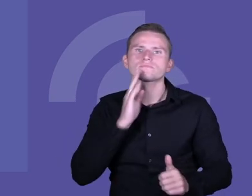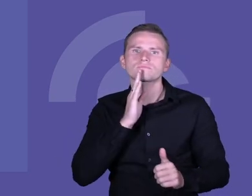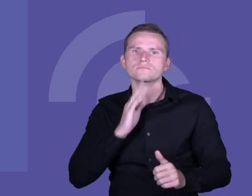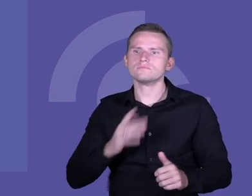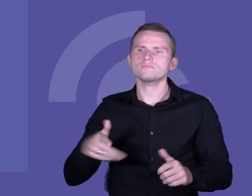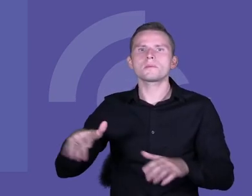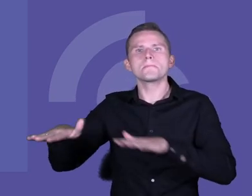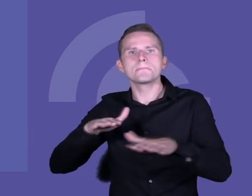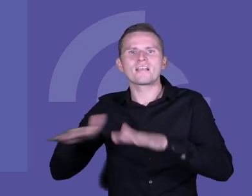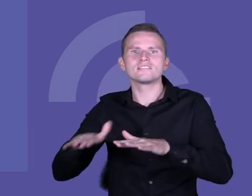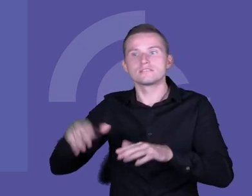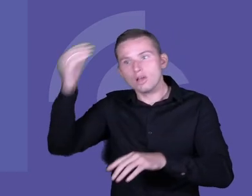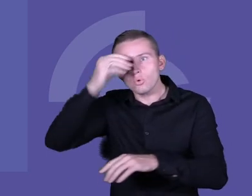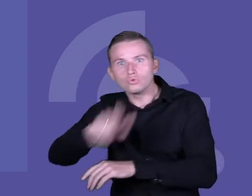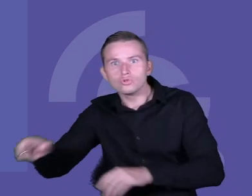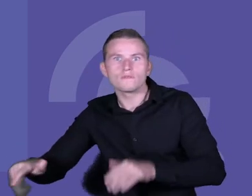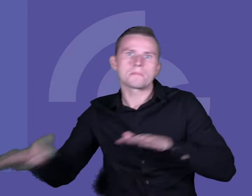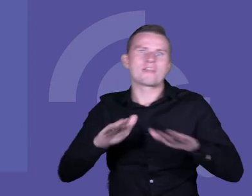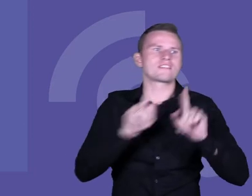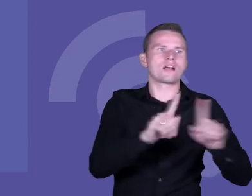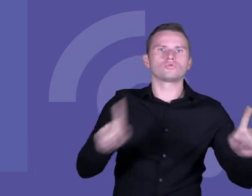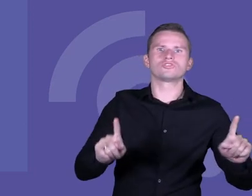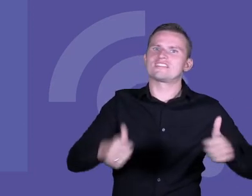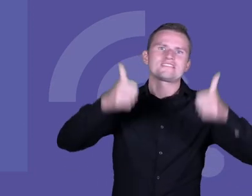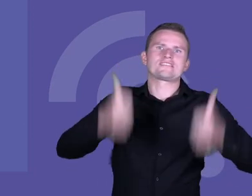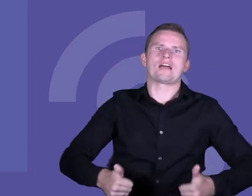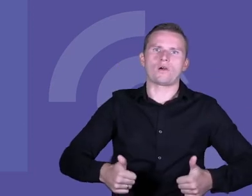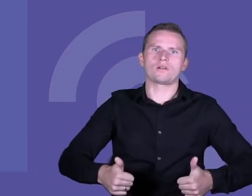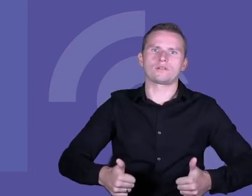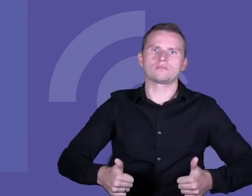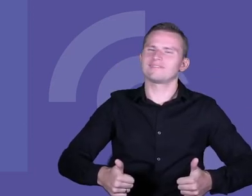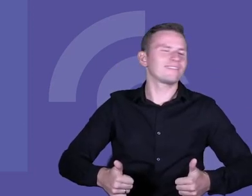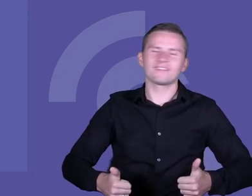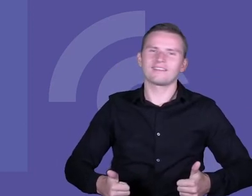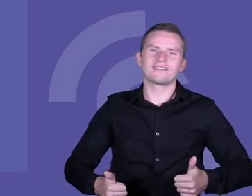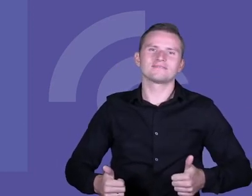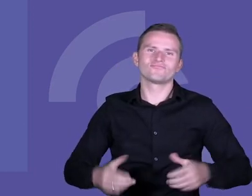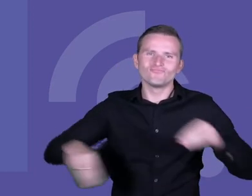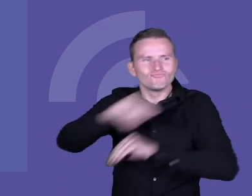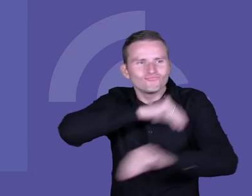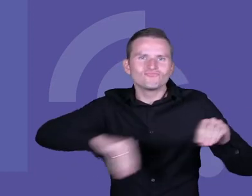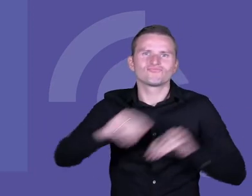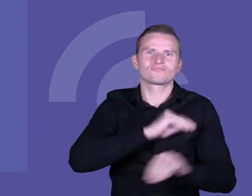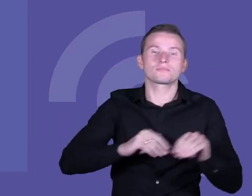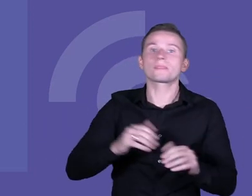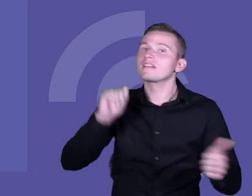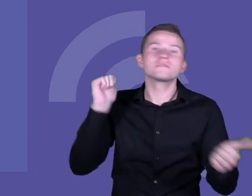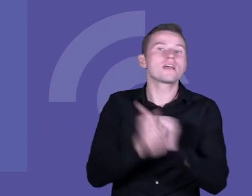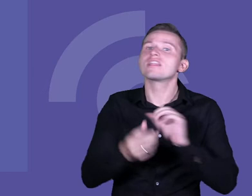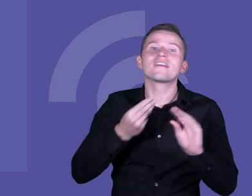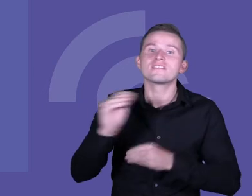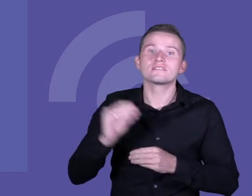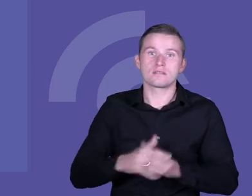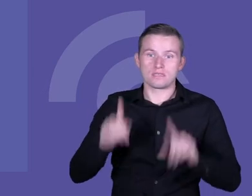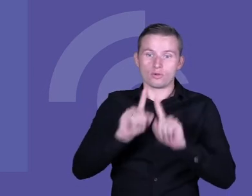uczniów. Tutaj tego nie ma. Ale wiedzą Państwo, jaka zmiana tutaj chyba największa zaszła, to jest to, że nauczyciel tu nie ma